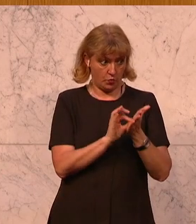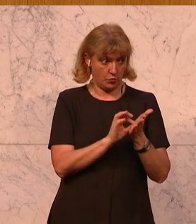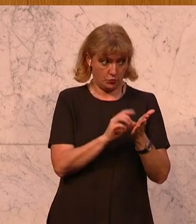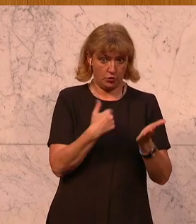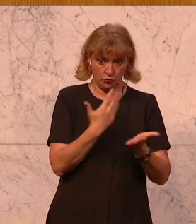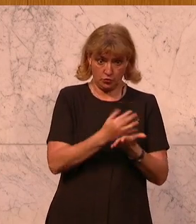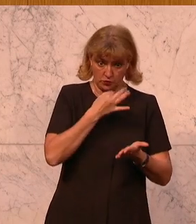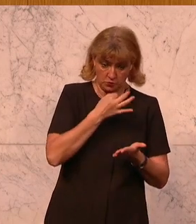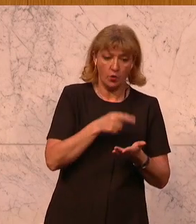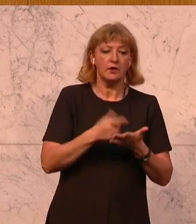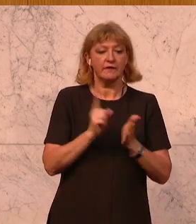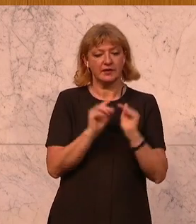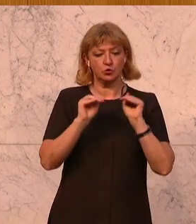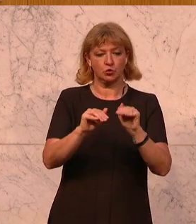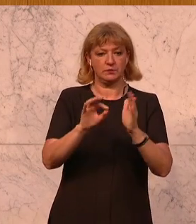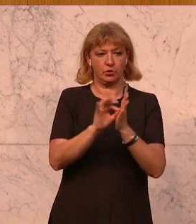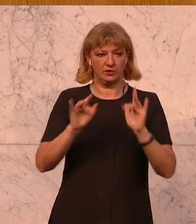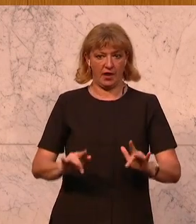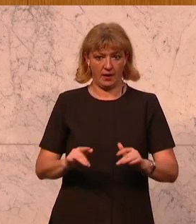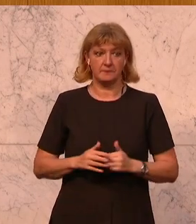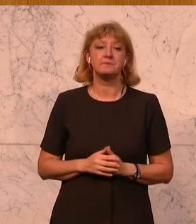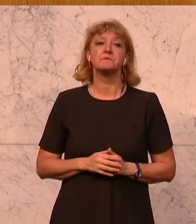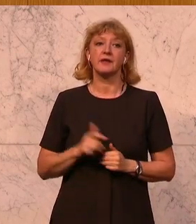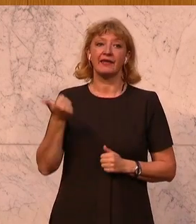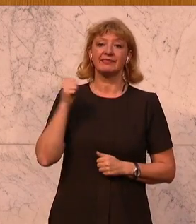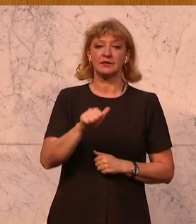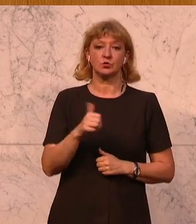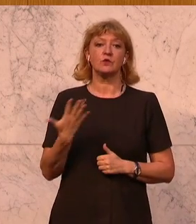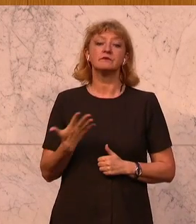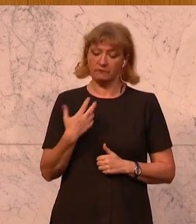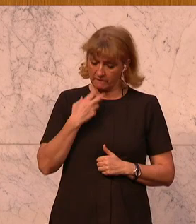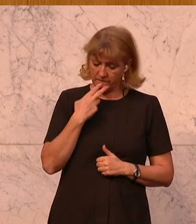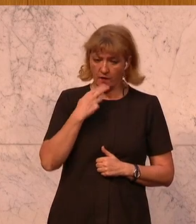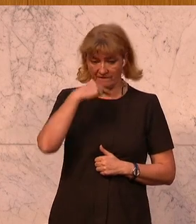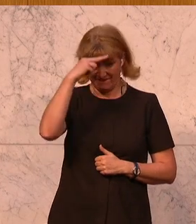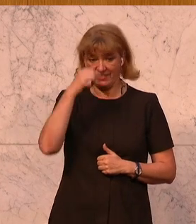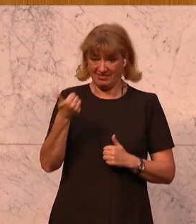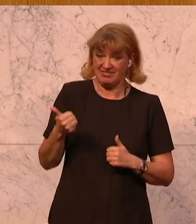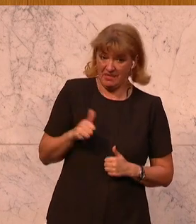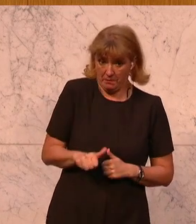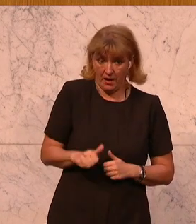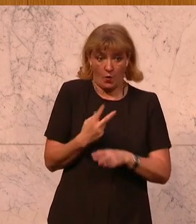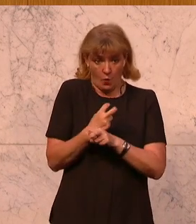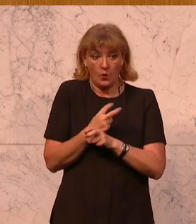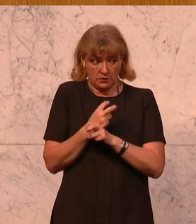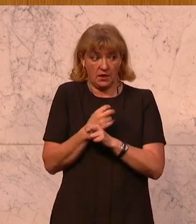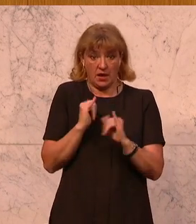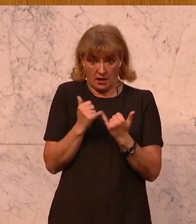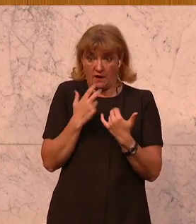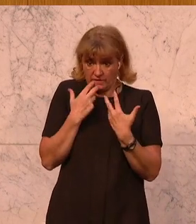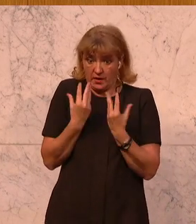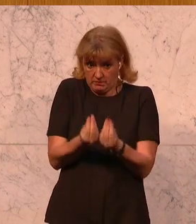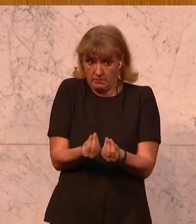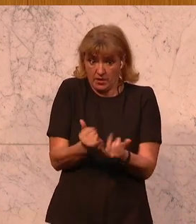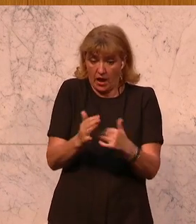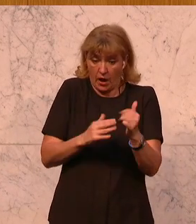eingebracht haben, einen Schutzfaktor eingebracht. Was zusätzlich ist, wir wollen natürlich die Väterbeteiligung in Österreich gewährleisten und